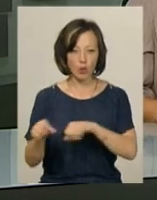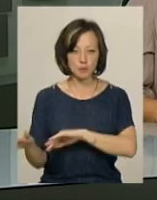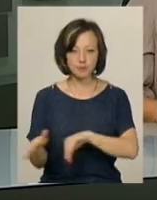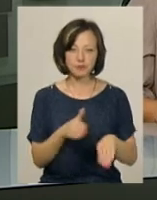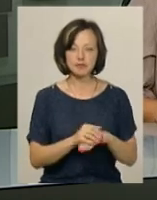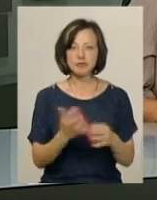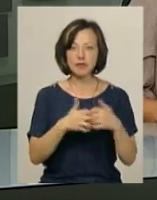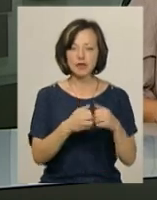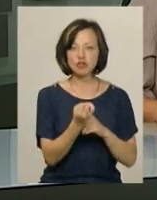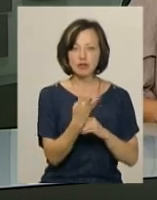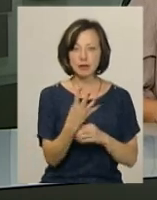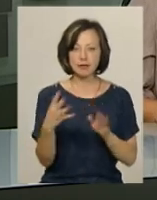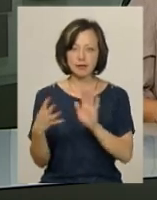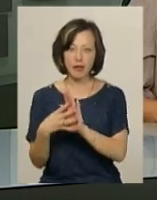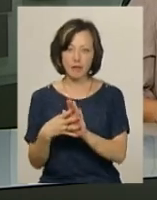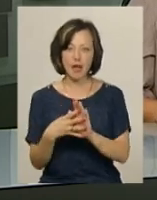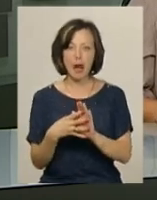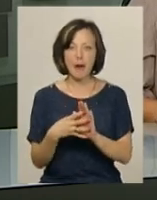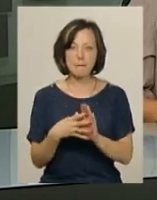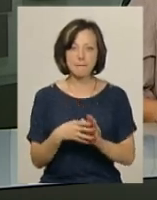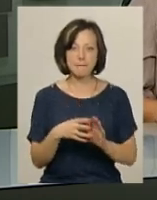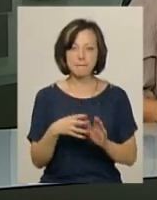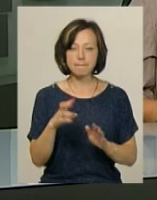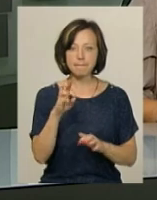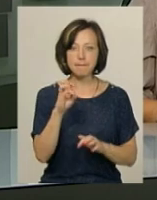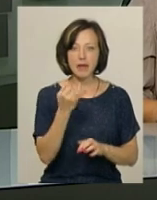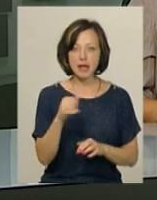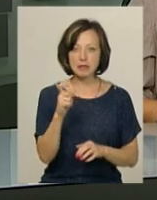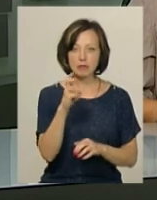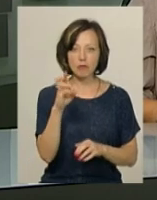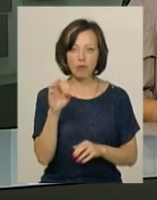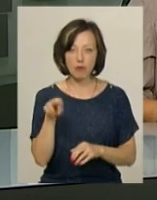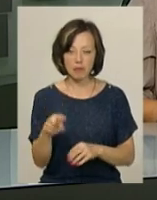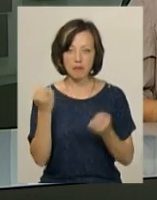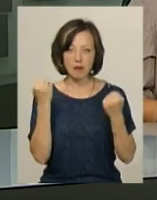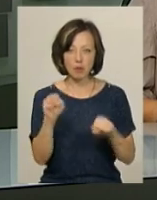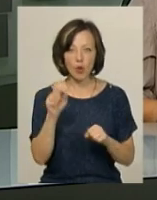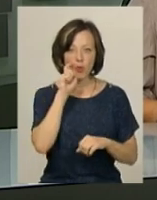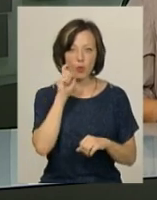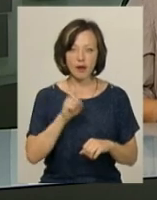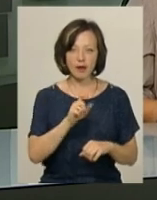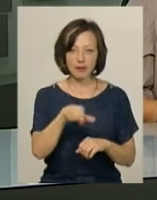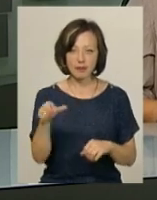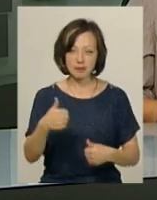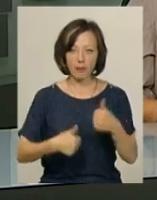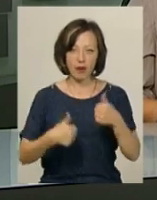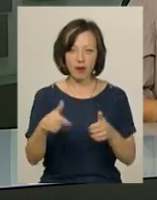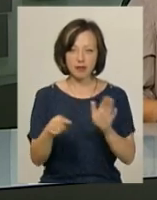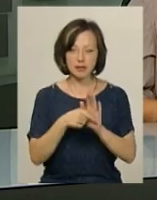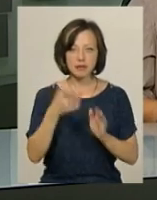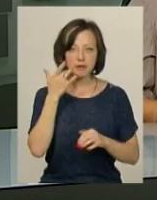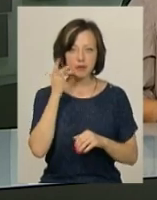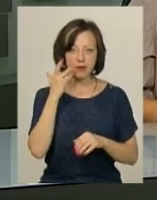Із рахунком 14-9 у бейсбольному матчі, який відбувся сьогодні в Хмельницькому, перемогли українці. Змагалися із